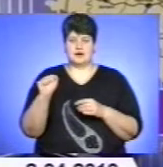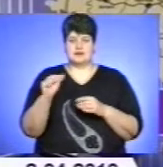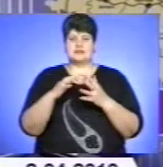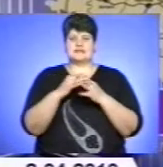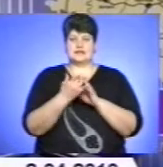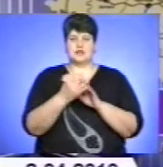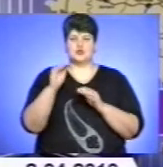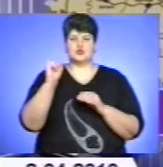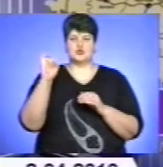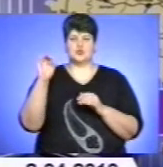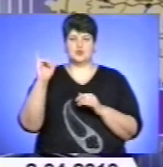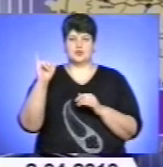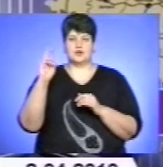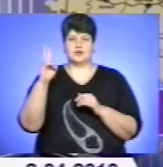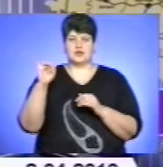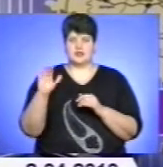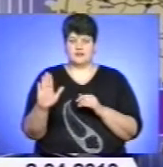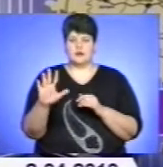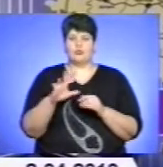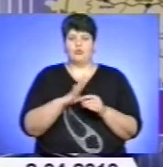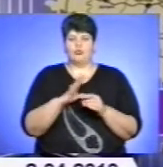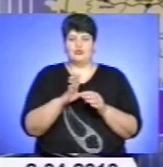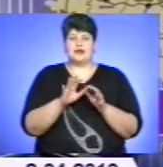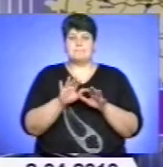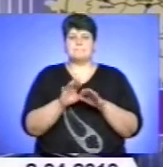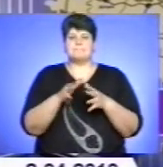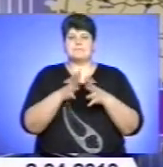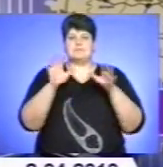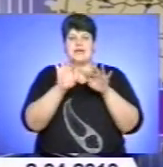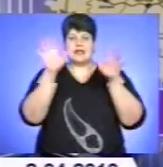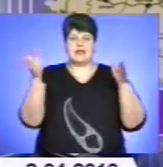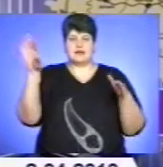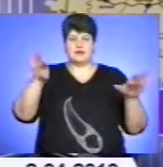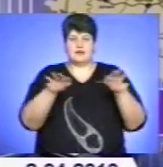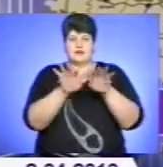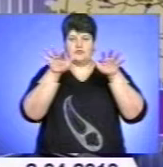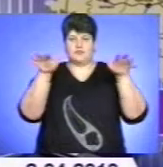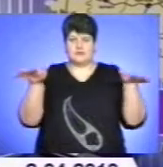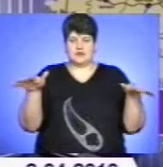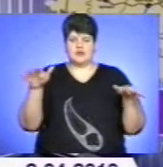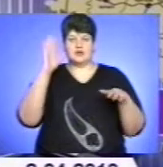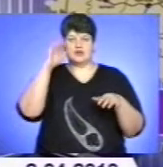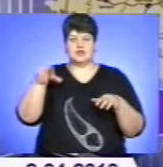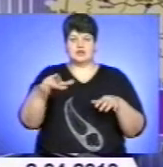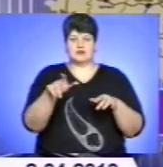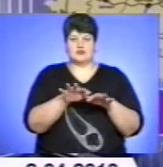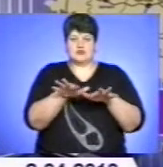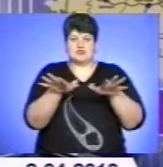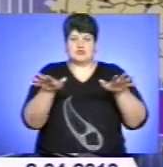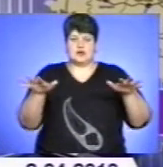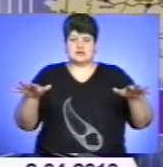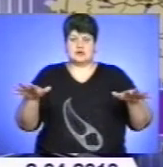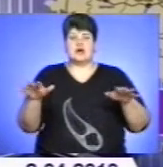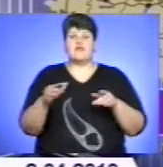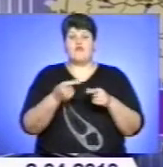Жуків і Геновича вона вийшла з берегів і розлилася по заплавам. В деяких